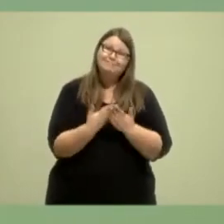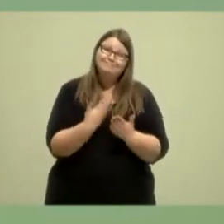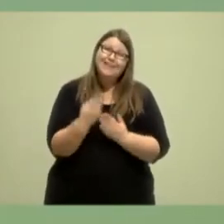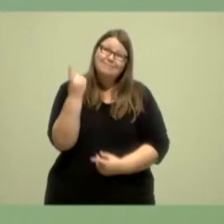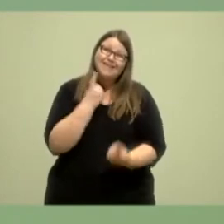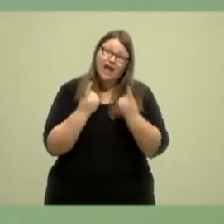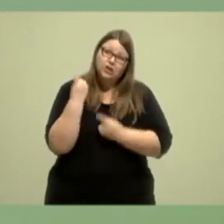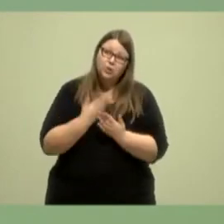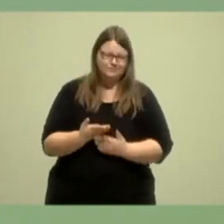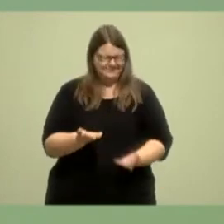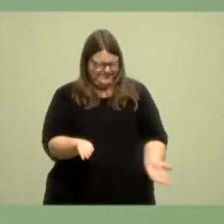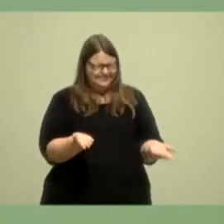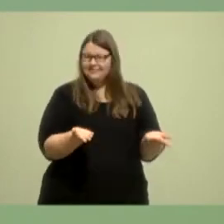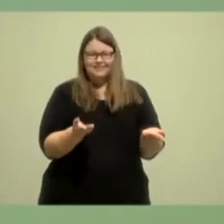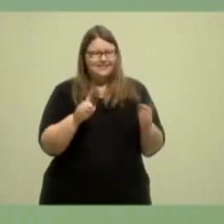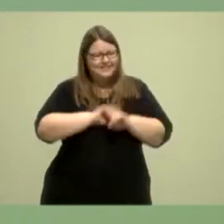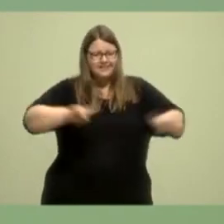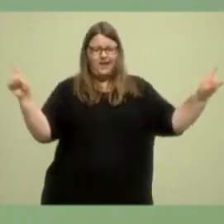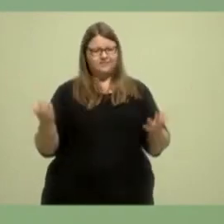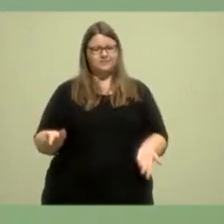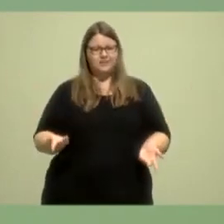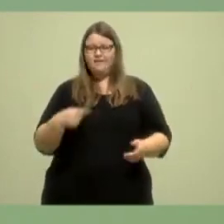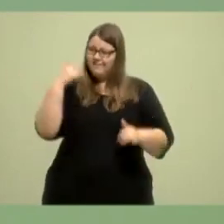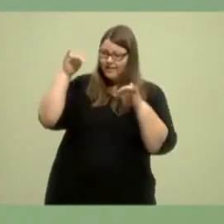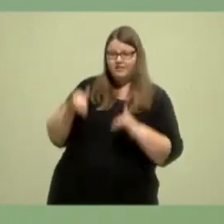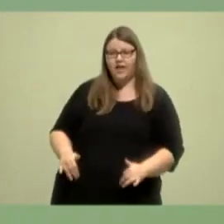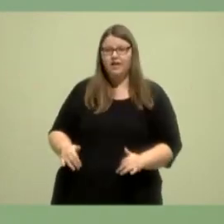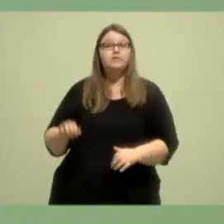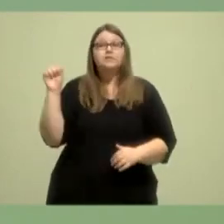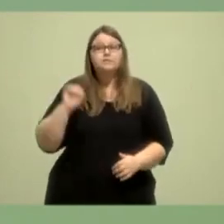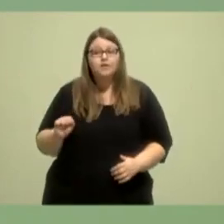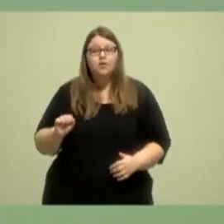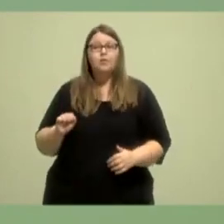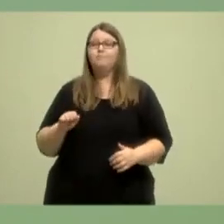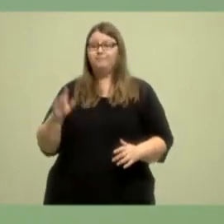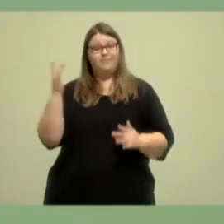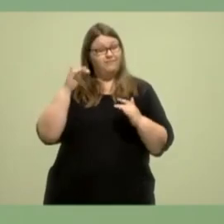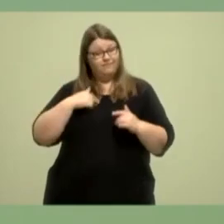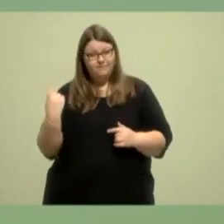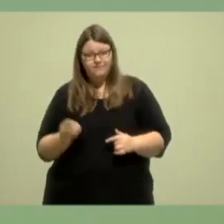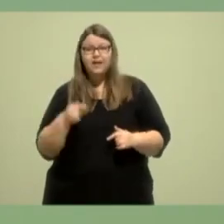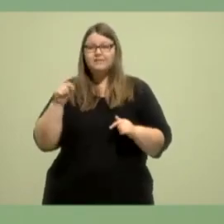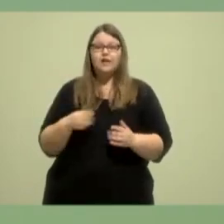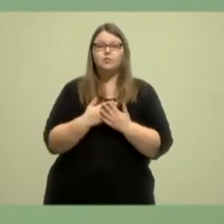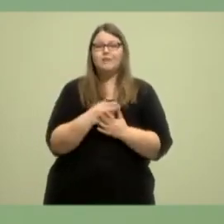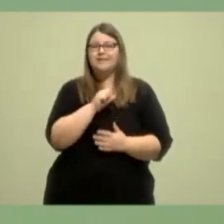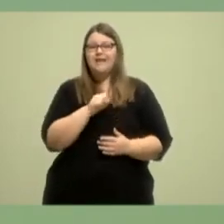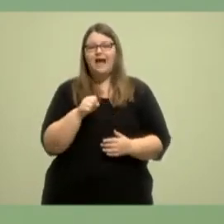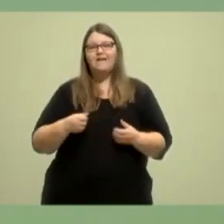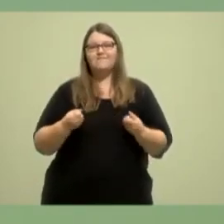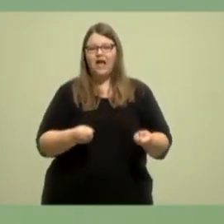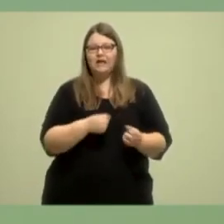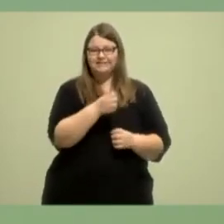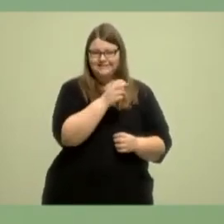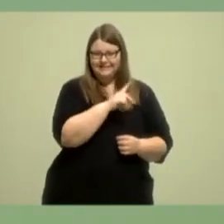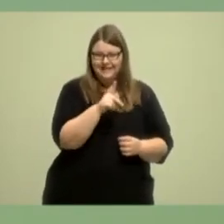lassen wir nicht stehen. Wir sind da, weil wir auch einer Sarah Wagenknecht eben nicht